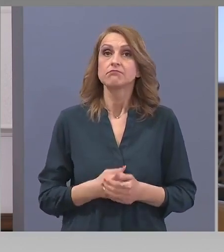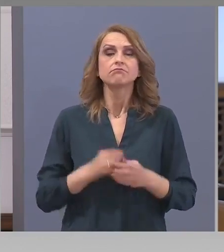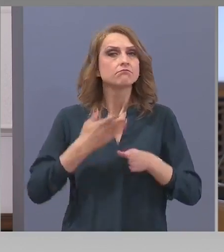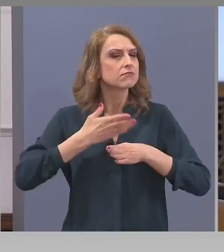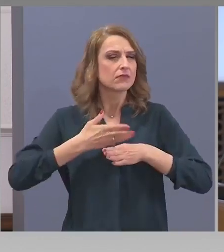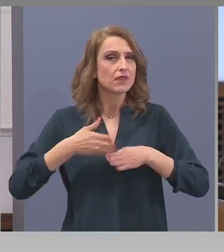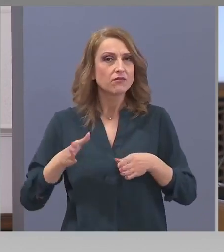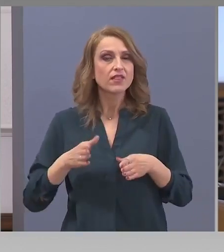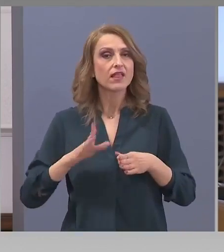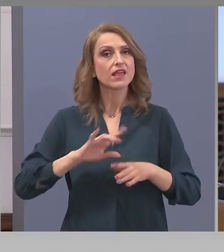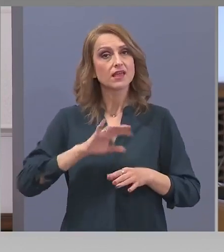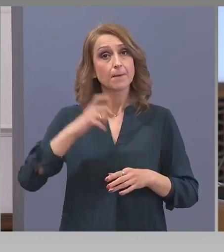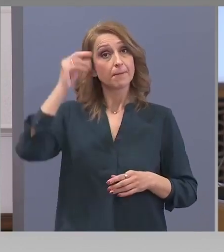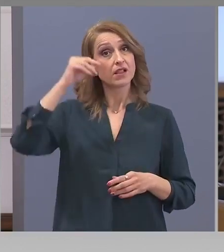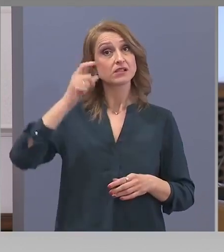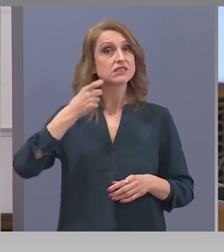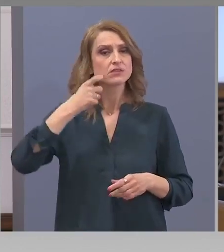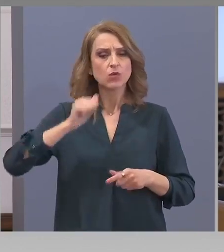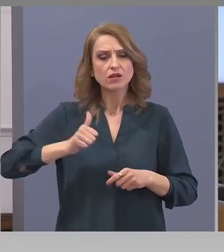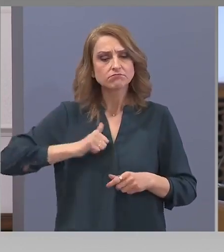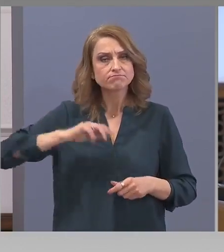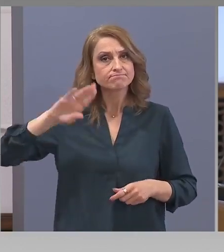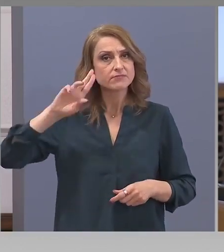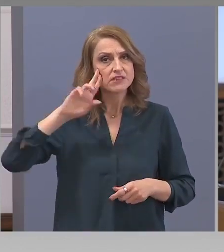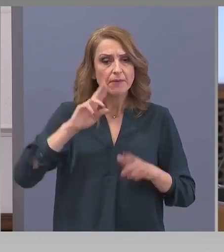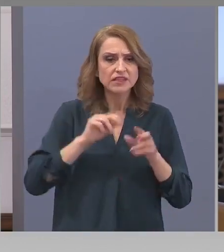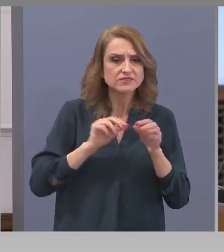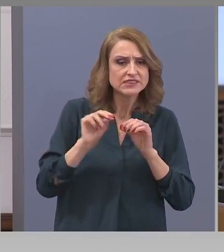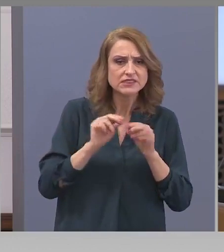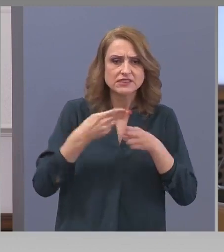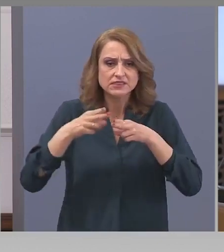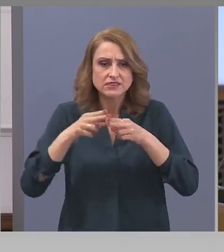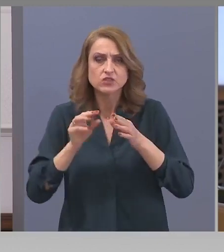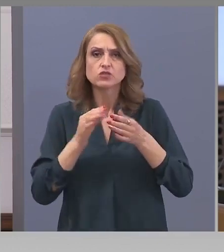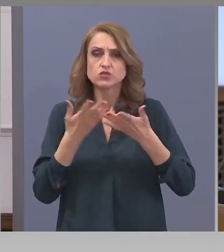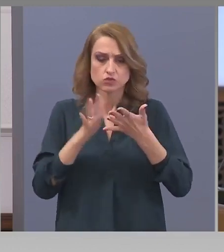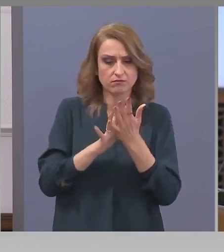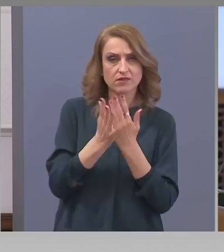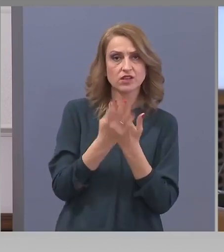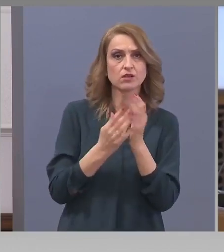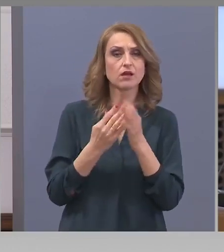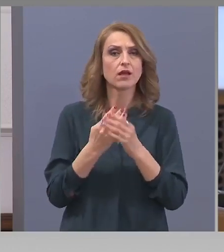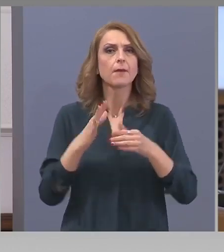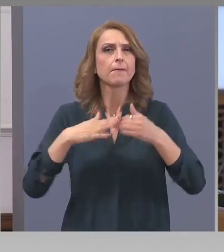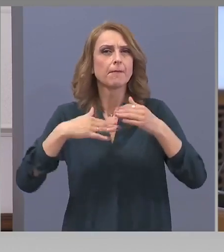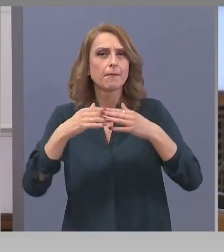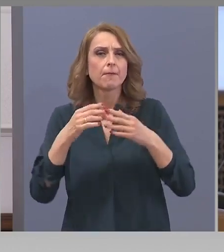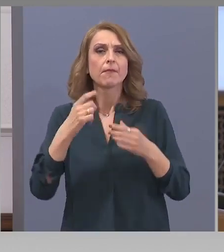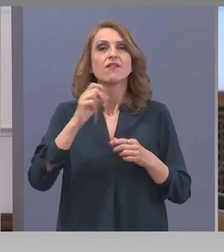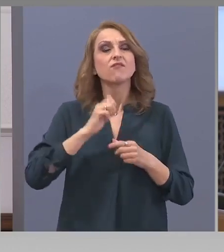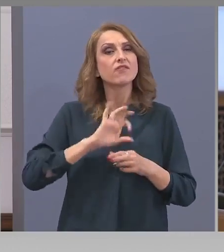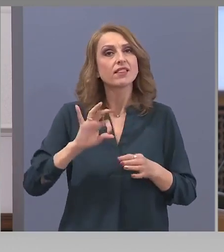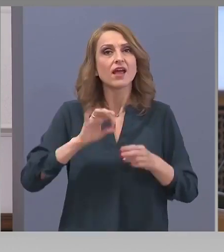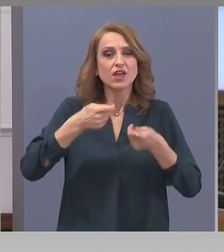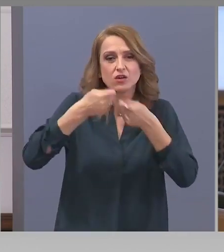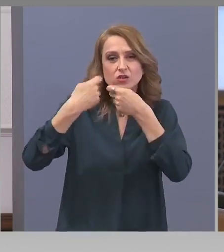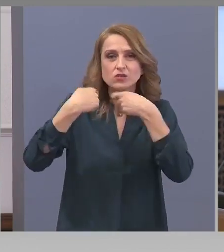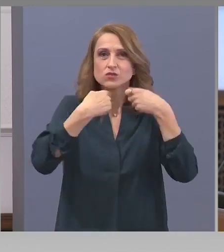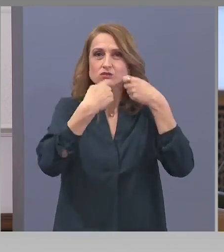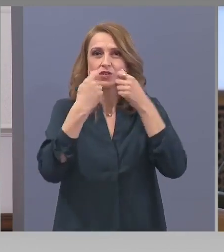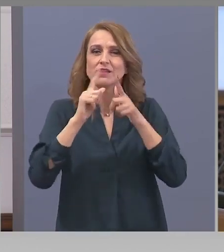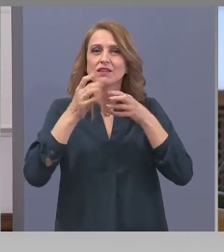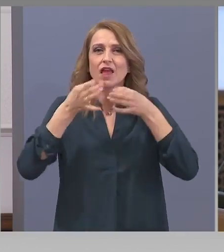Винаги е спазвал септиката и антисептиката в своите практики. Винаги е